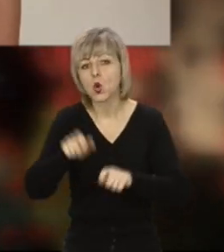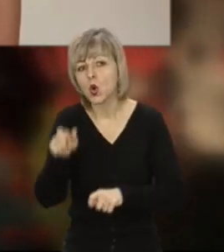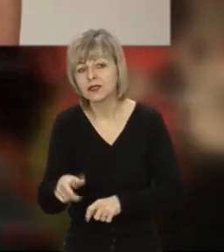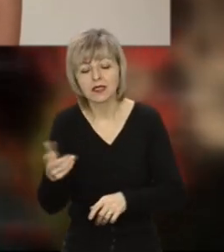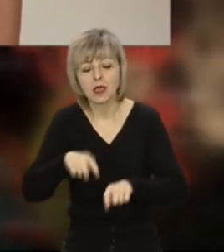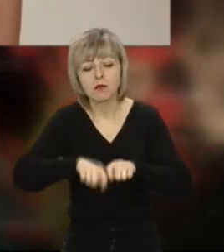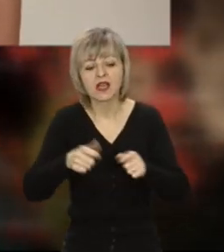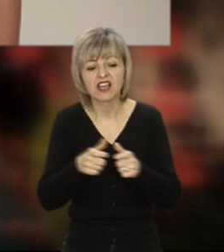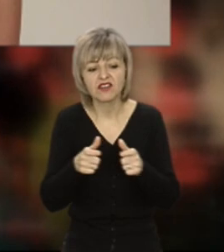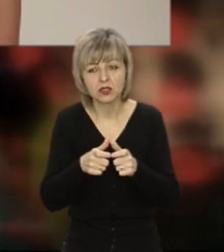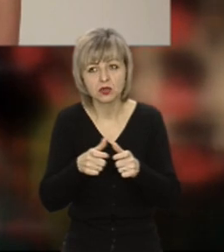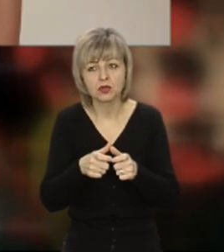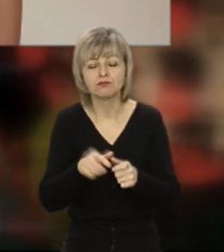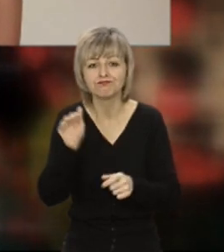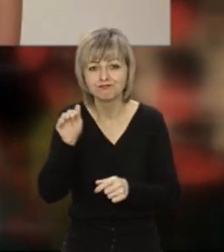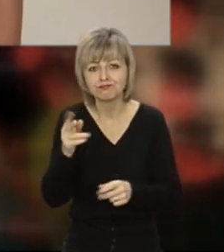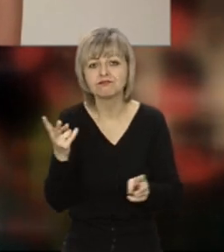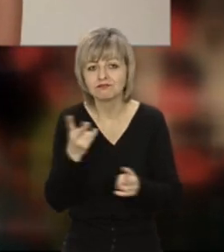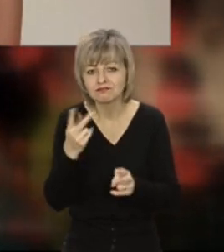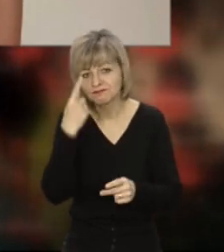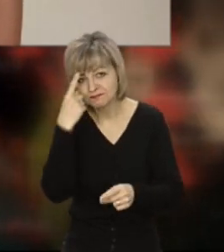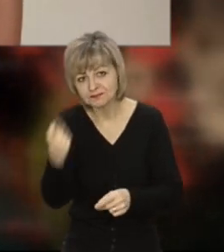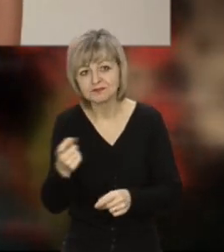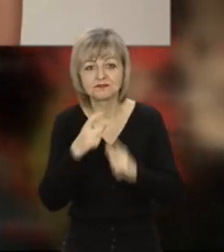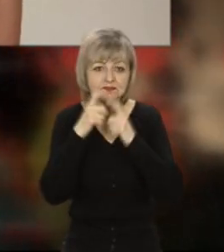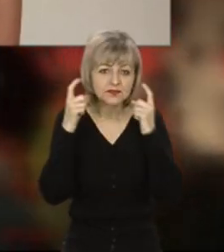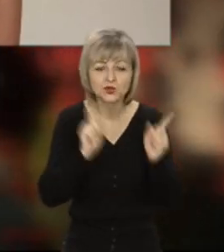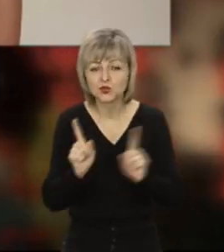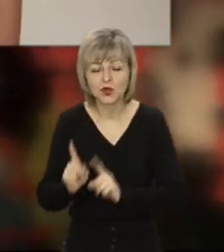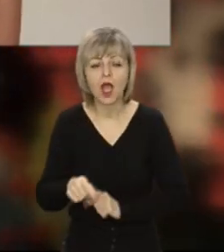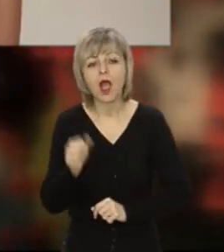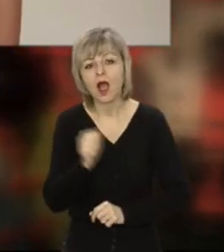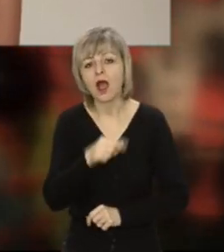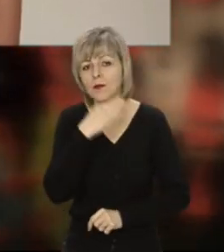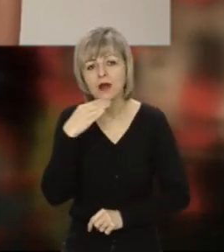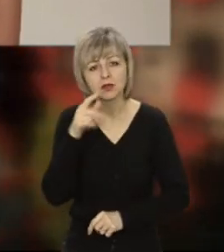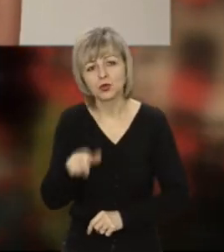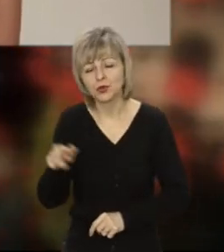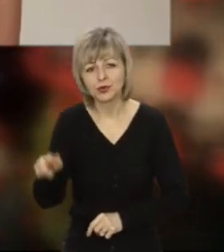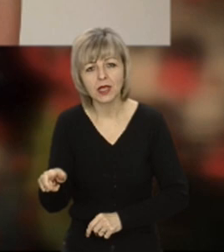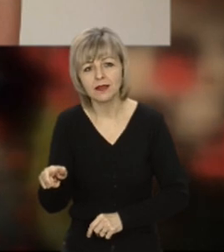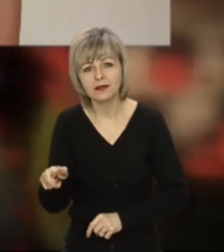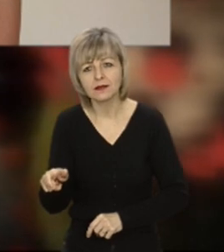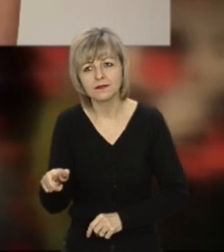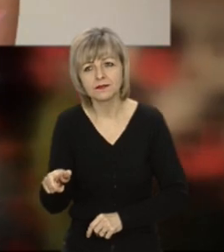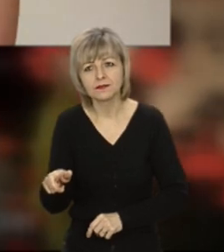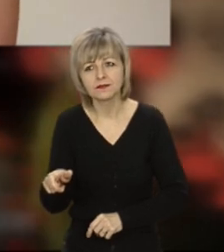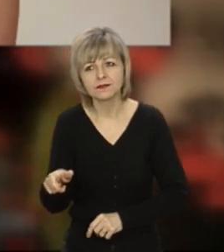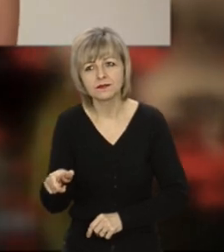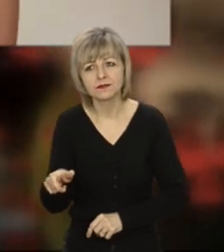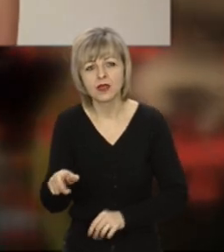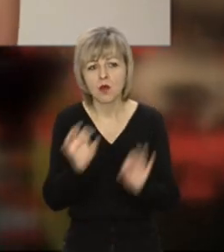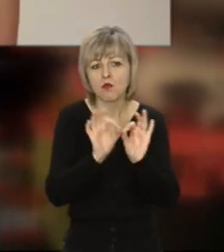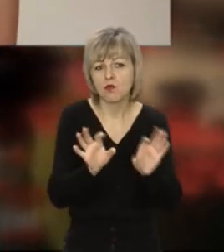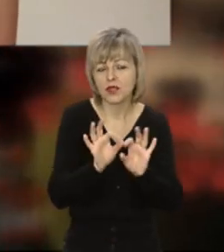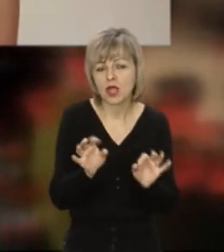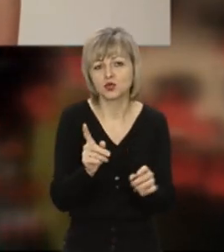який перевіряє квиток, звісно, що звертає увагу, але більшість людей також пояснює за тим,